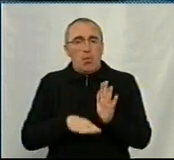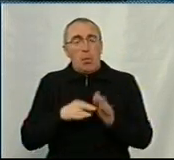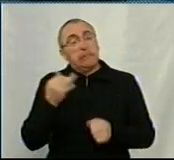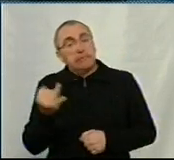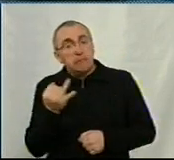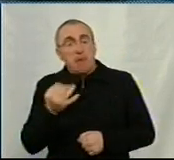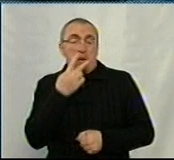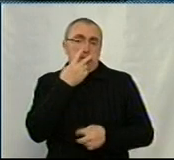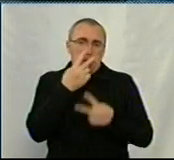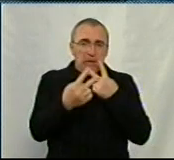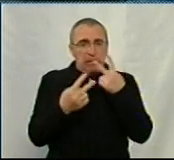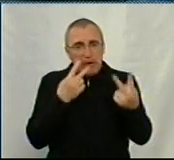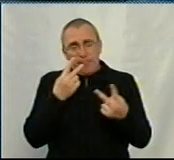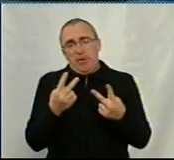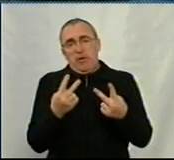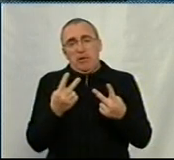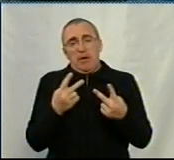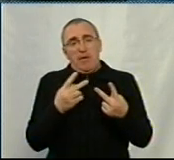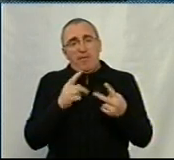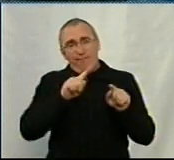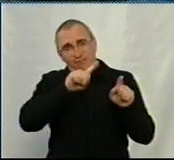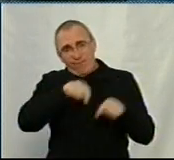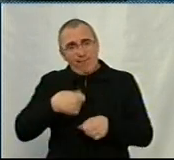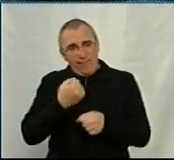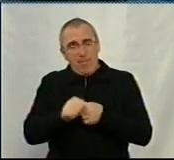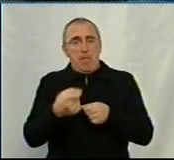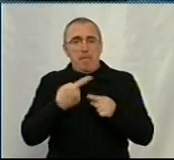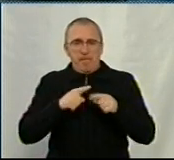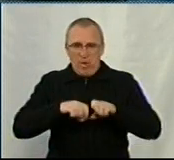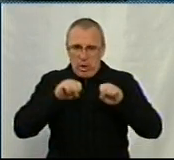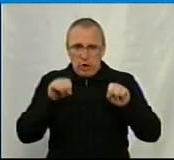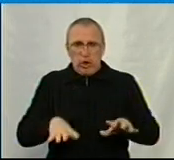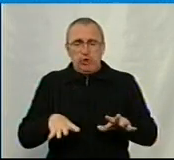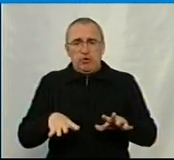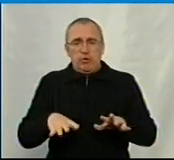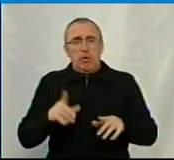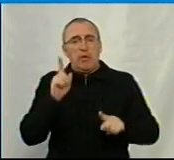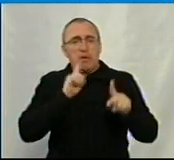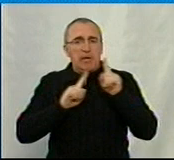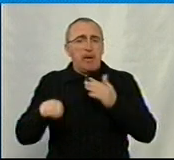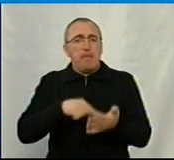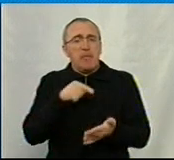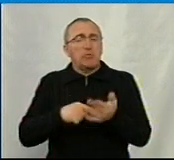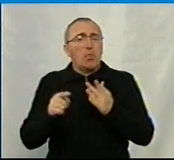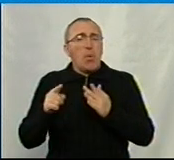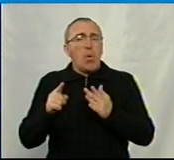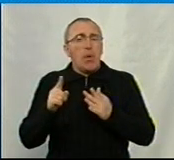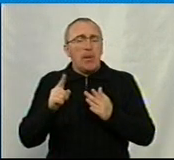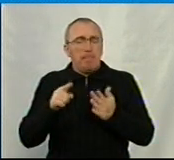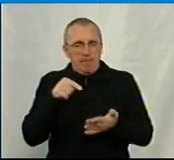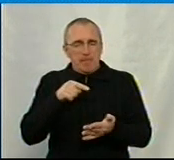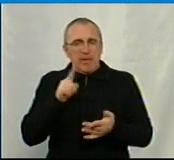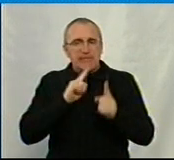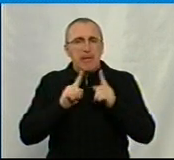а просто дивляться. І вимагають певних рішень. Іван Іванович, сесія міської ради, на ваш погляд,